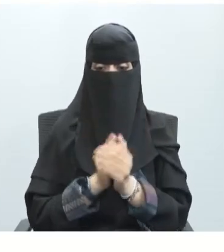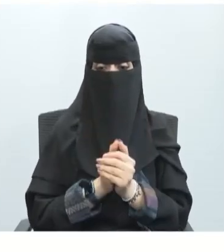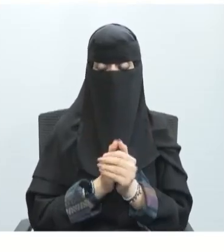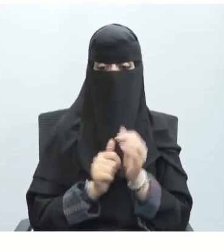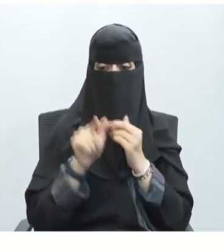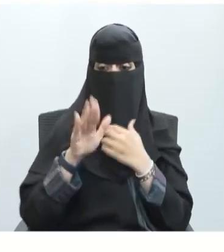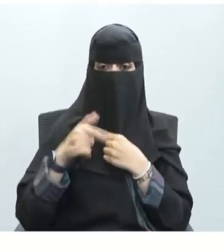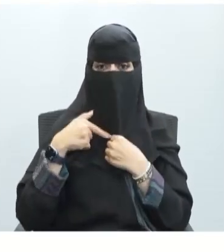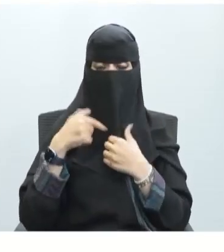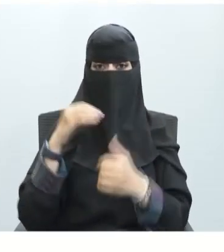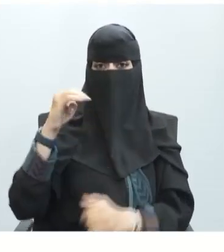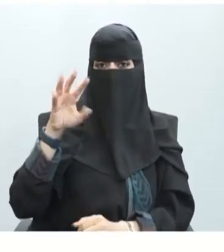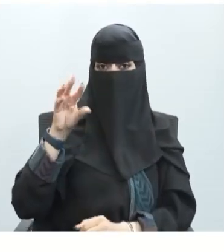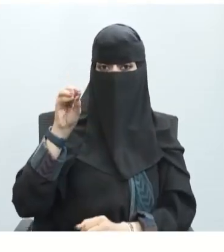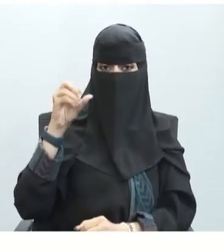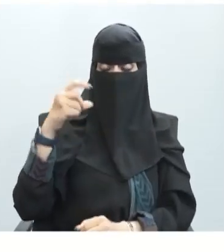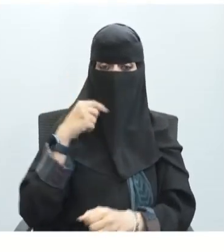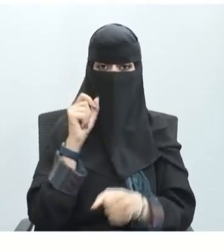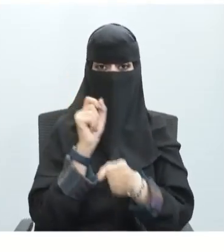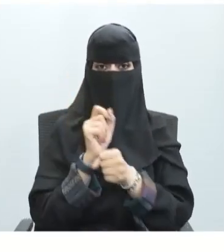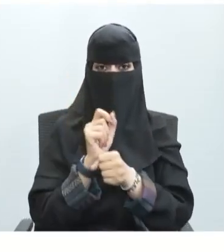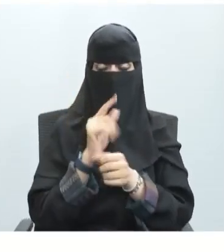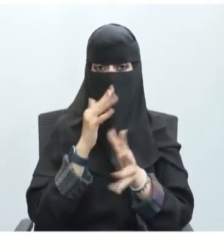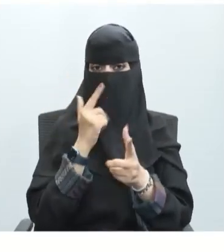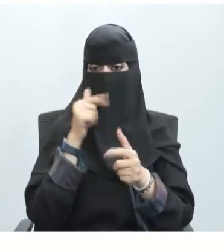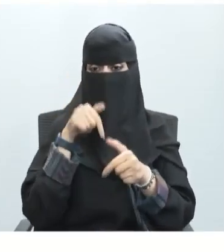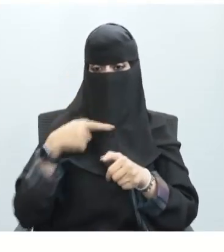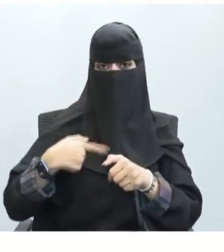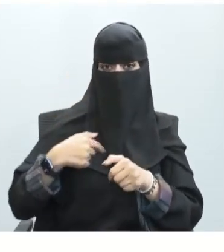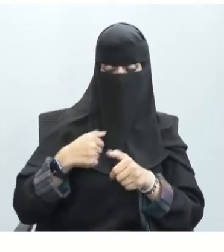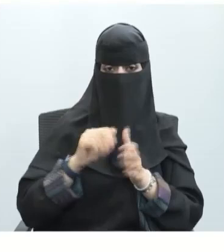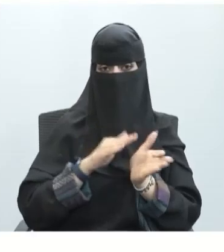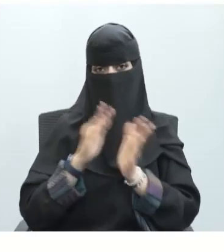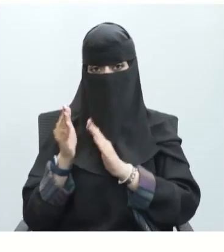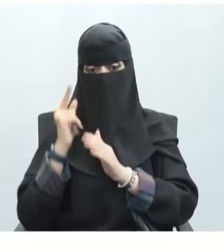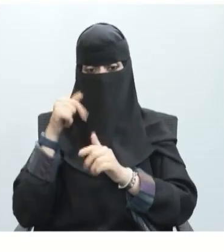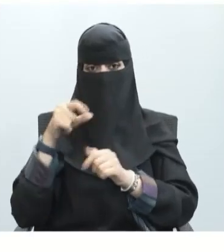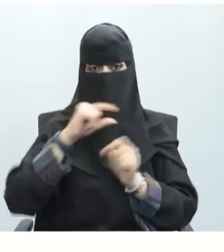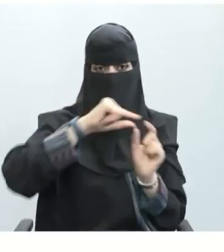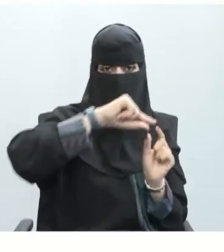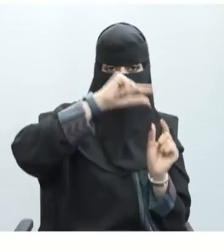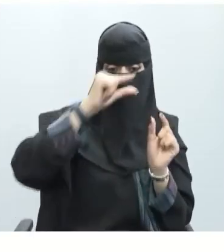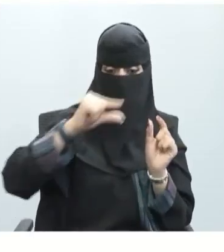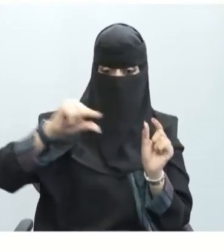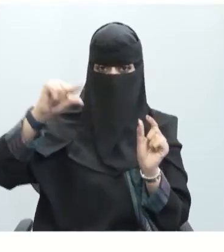جهد الفعل ماذا نقصد بجهد الفعل؟ جهد الفعل هو اسم آخر للسيال العصبي